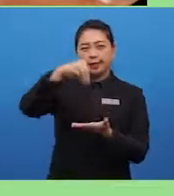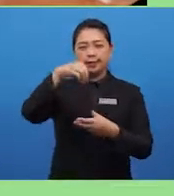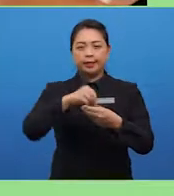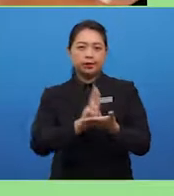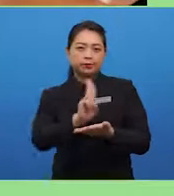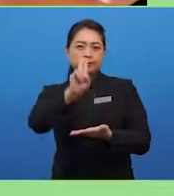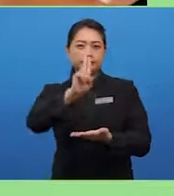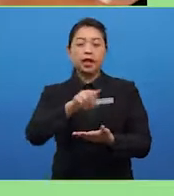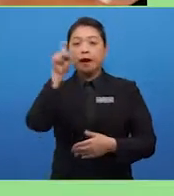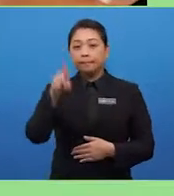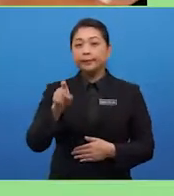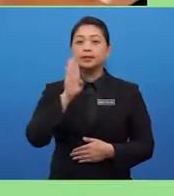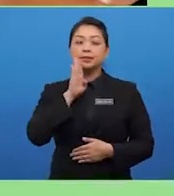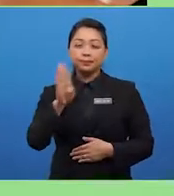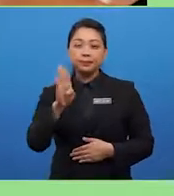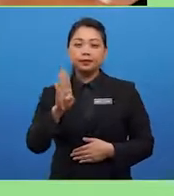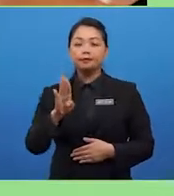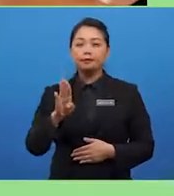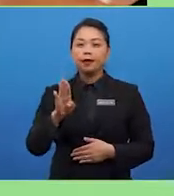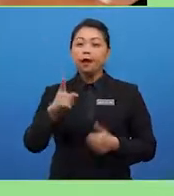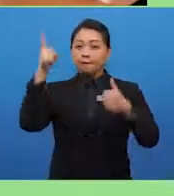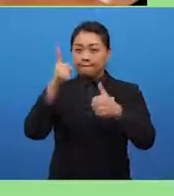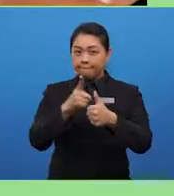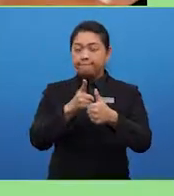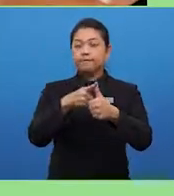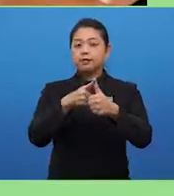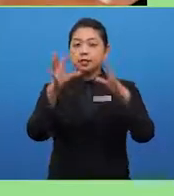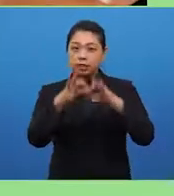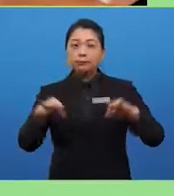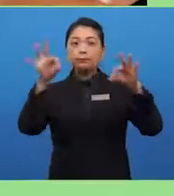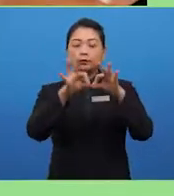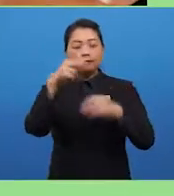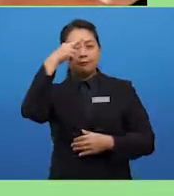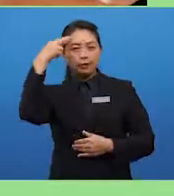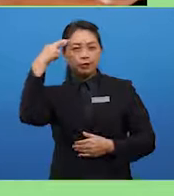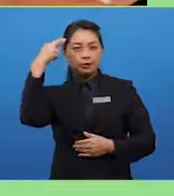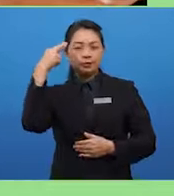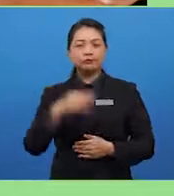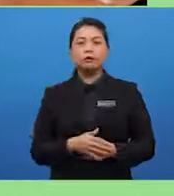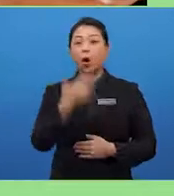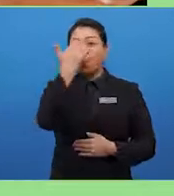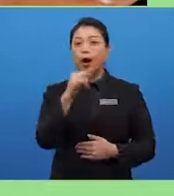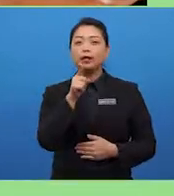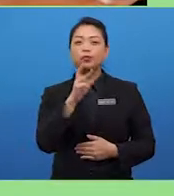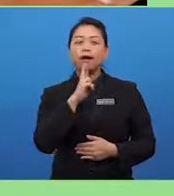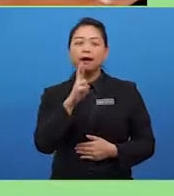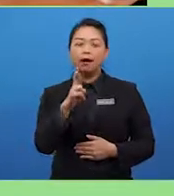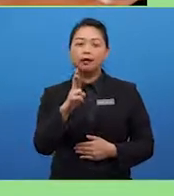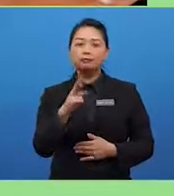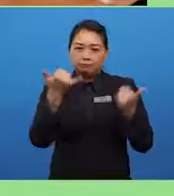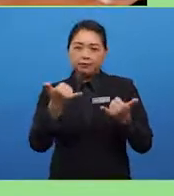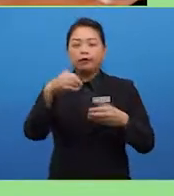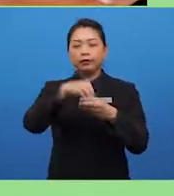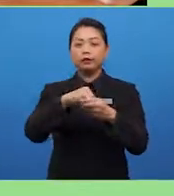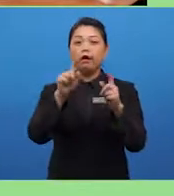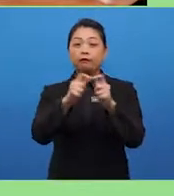must be the first most important reason why you are pursuing your Form